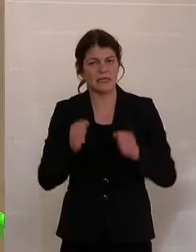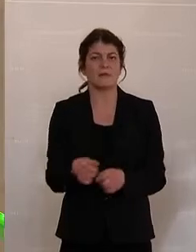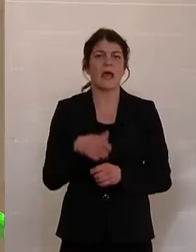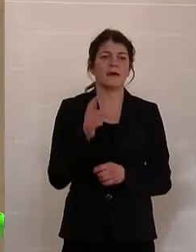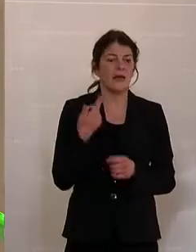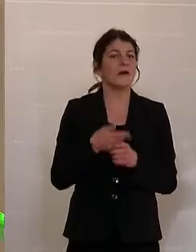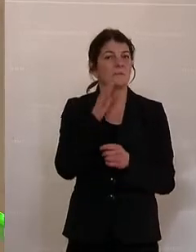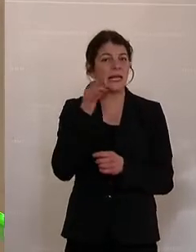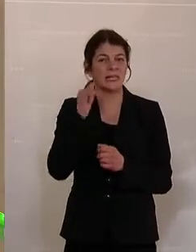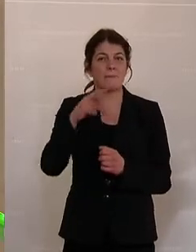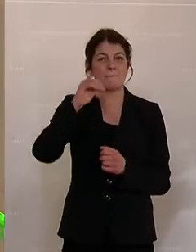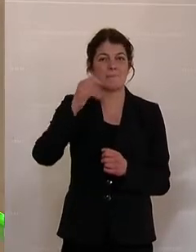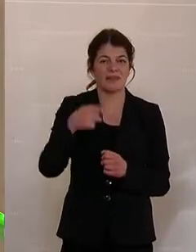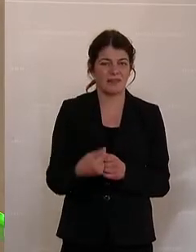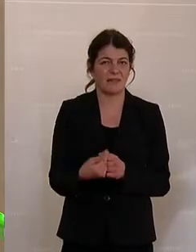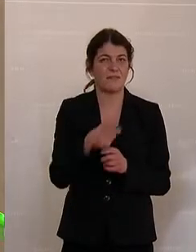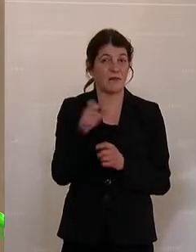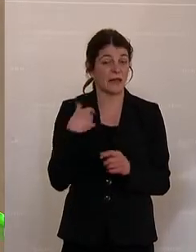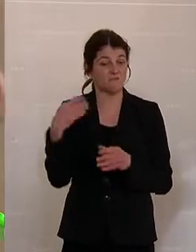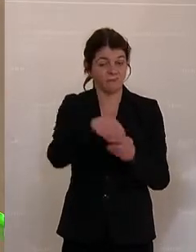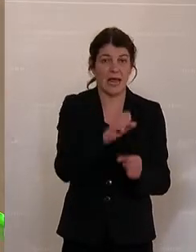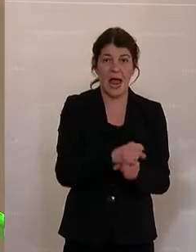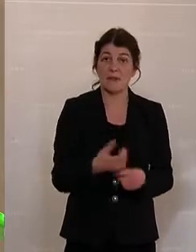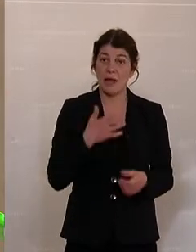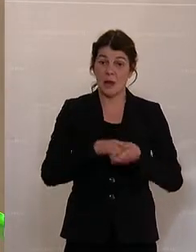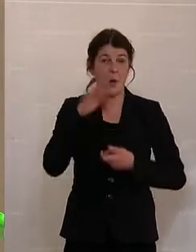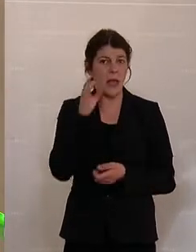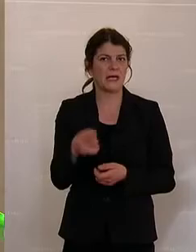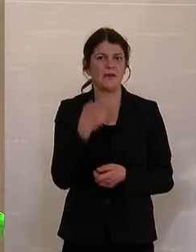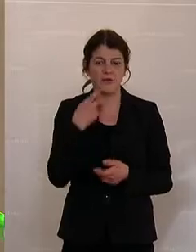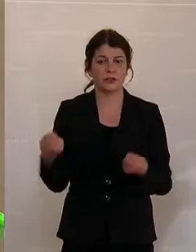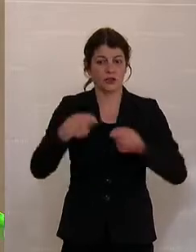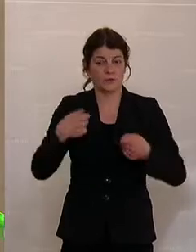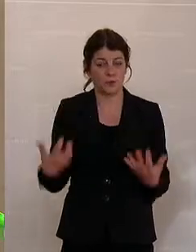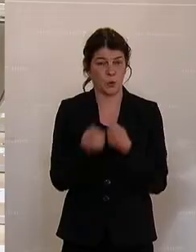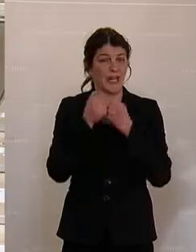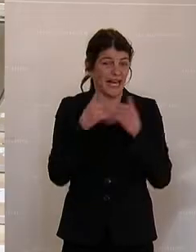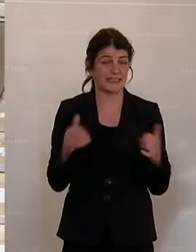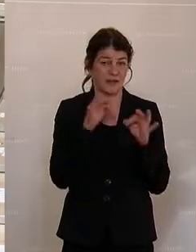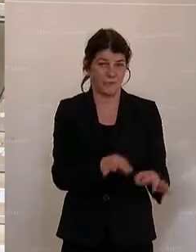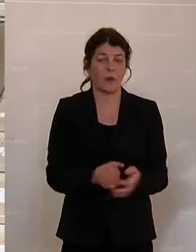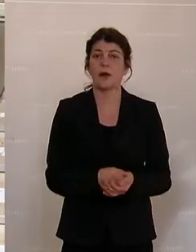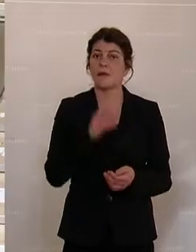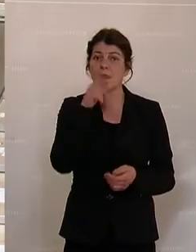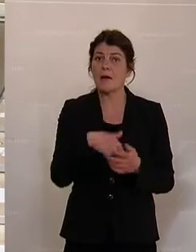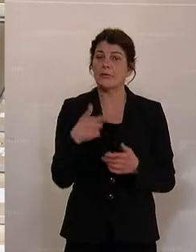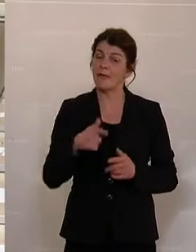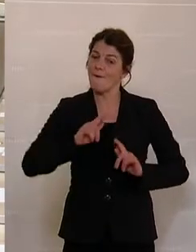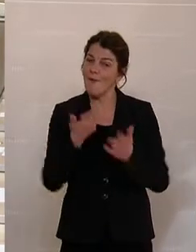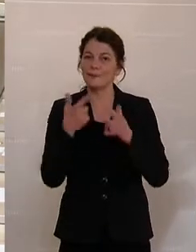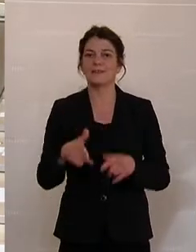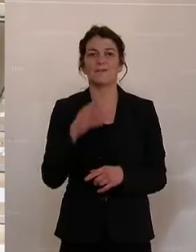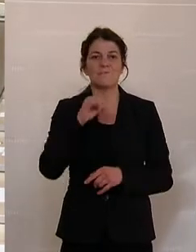in MINT-Fächer zu bringen. Meine Kollegin zum Beispiel wird eine Stiftung für das extra gründen, damit sie auch diese Lust an MINT